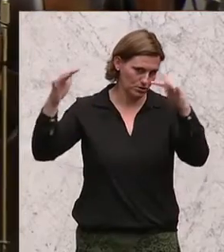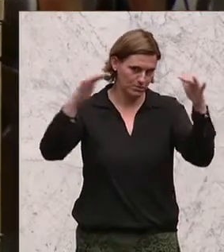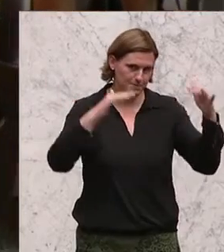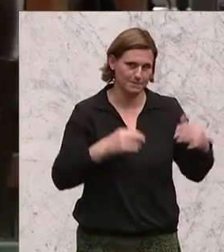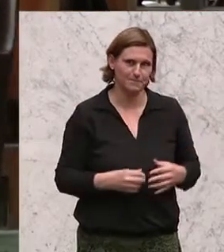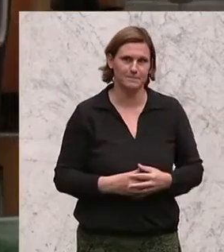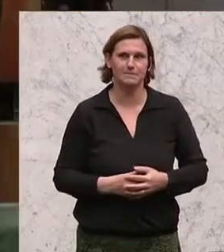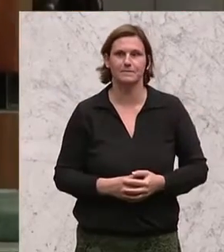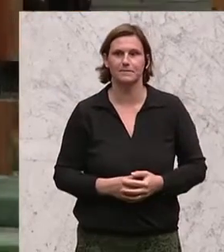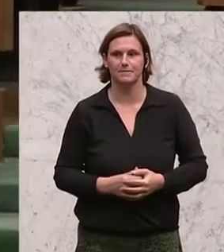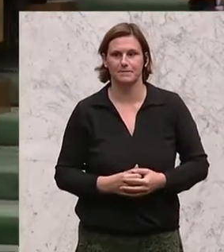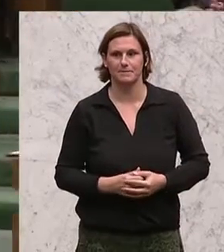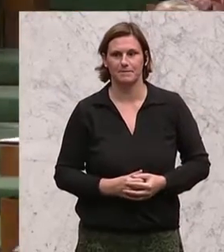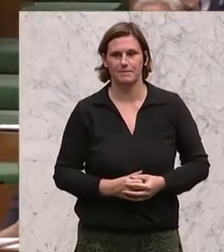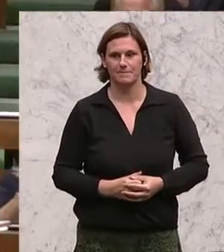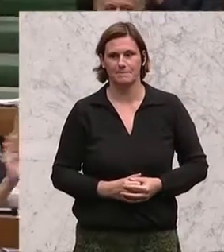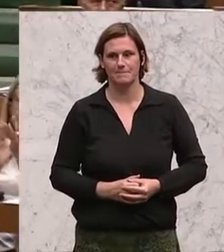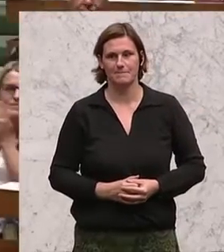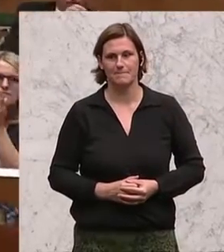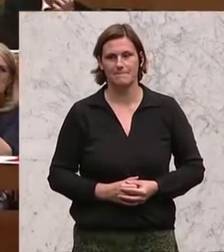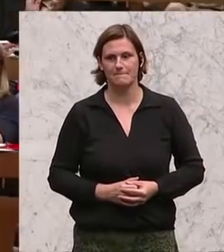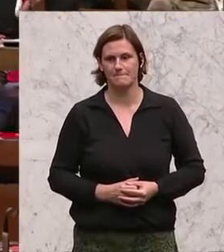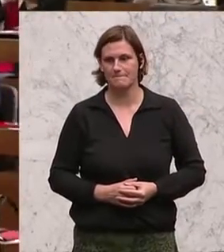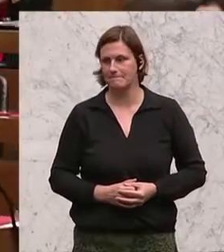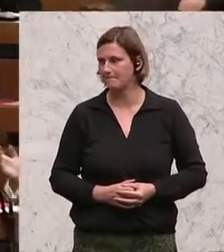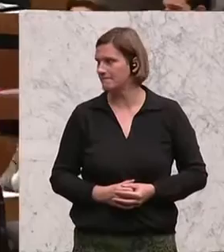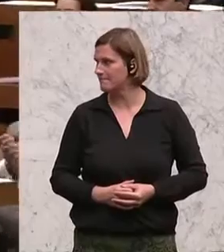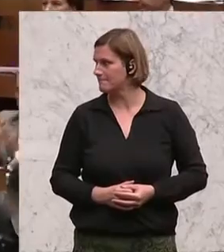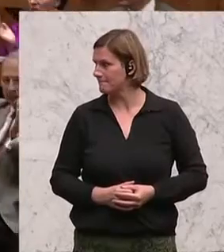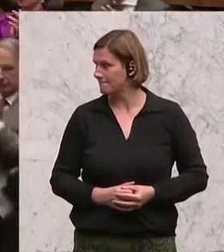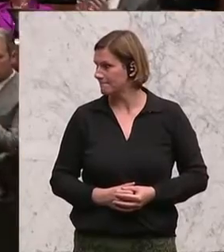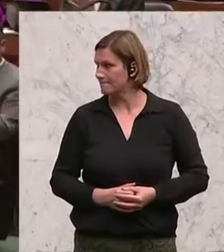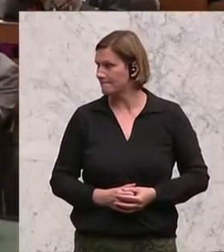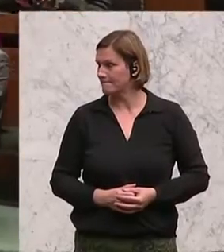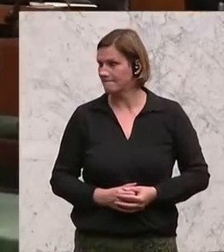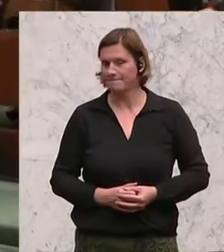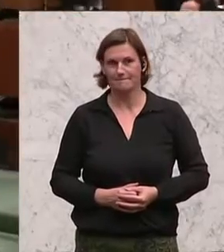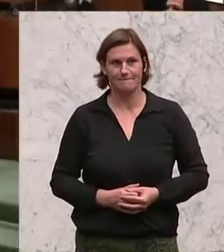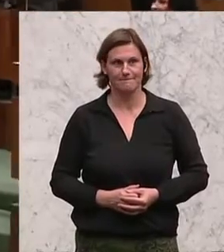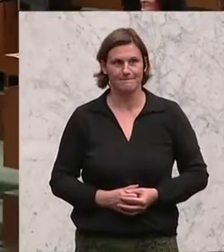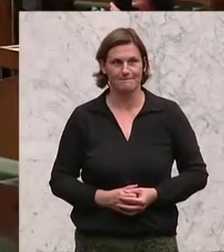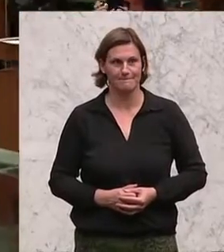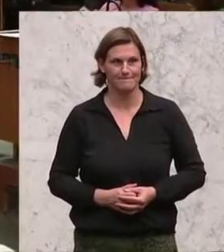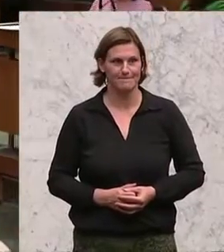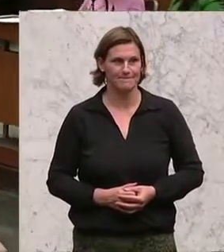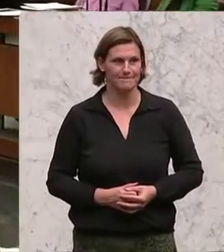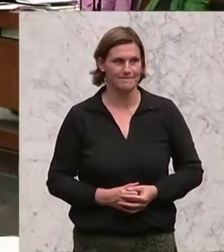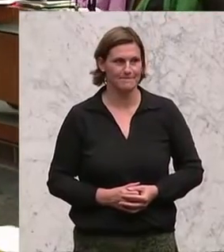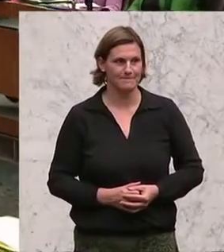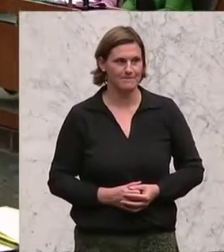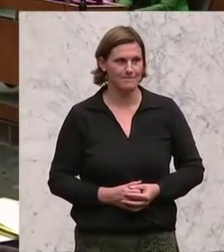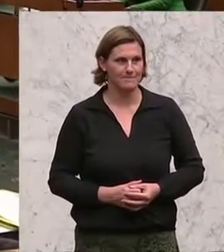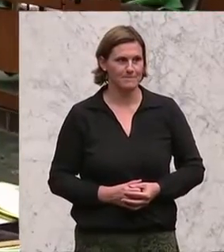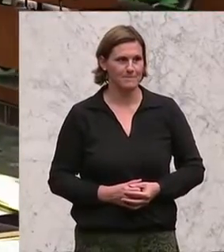Frauenagenten gehören in alle Politikfelder, sagte Sabine Oberhauser und sie freut sich auf die Zusammenarbeit mit allen